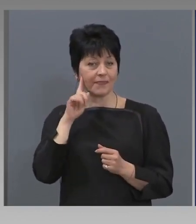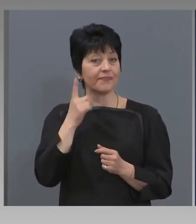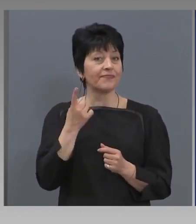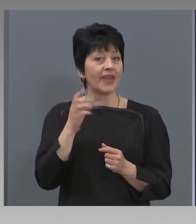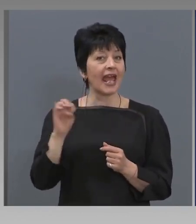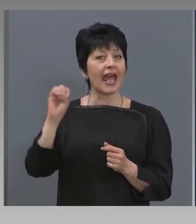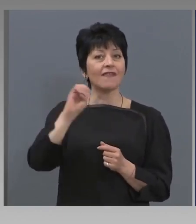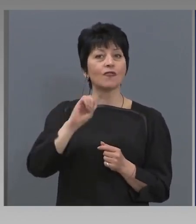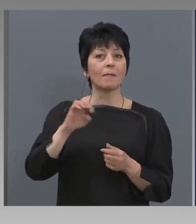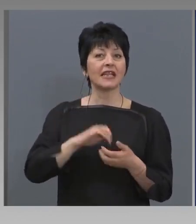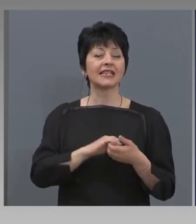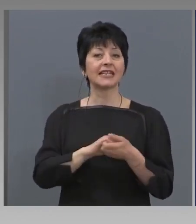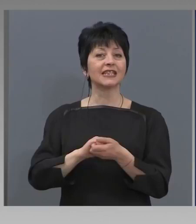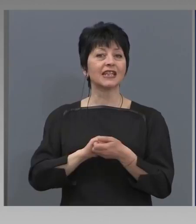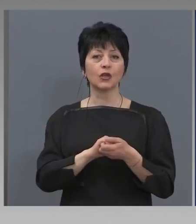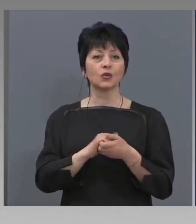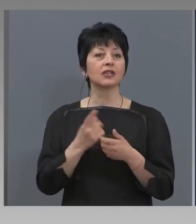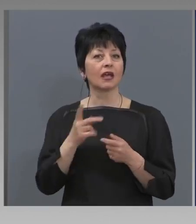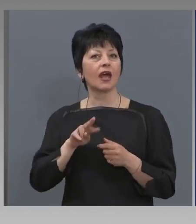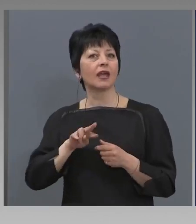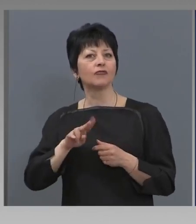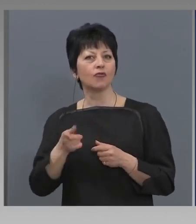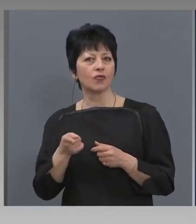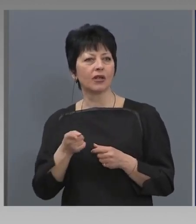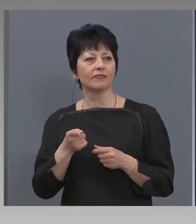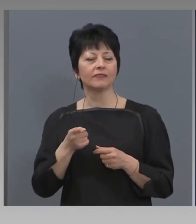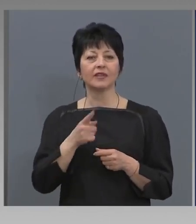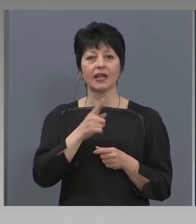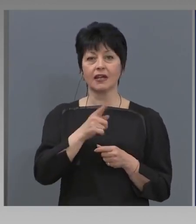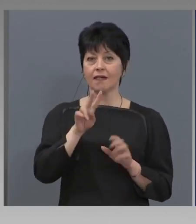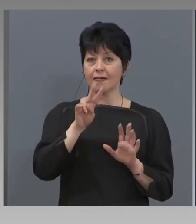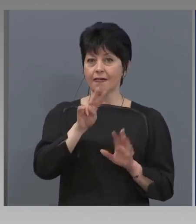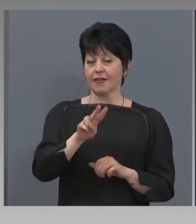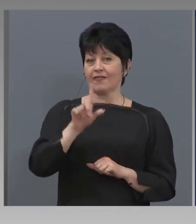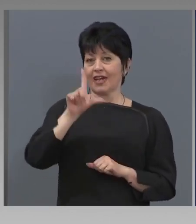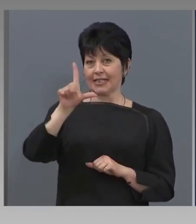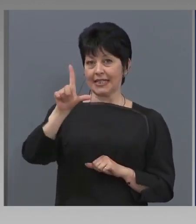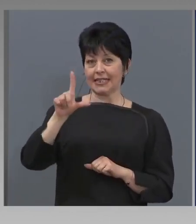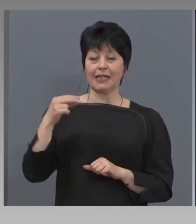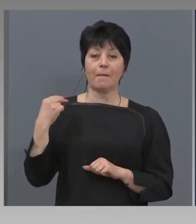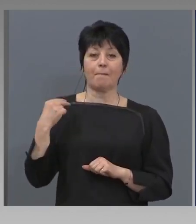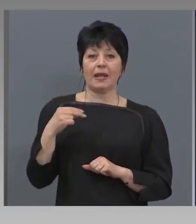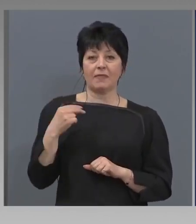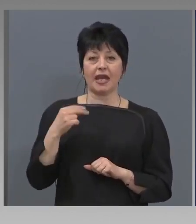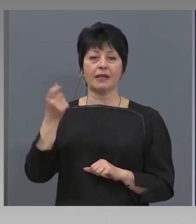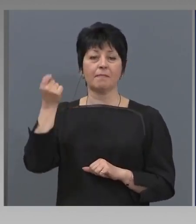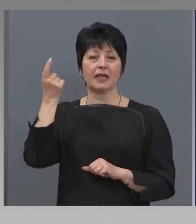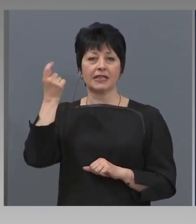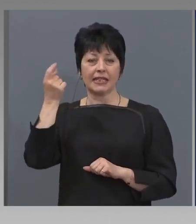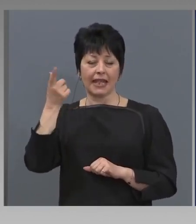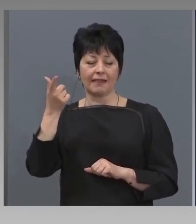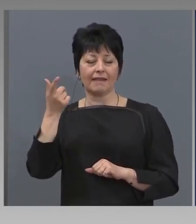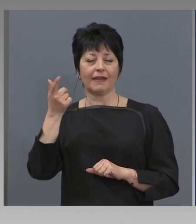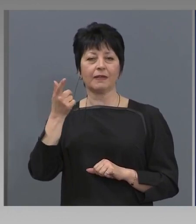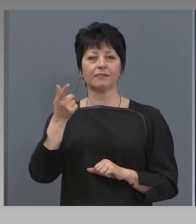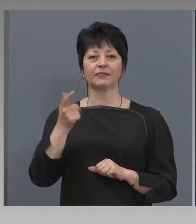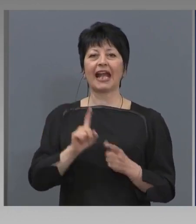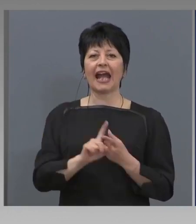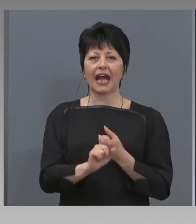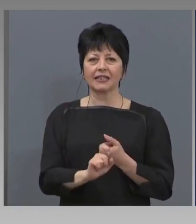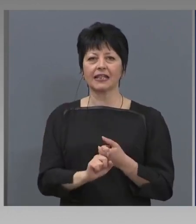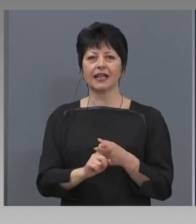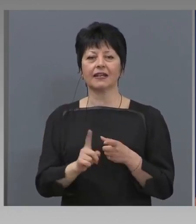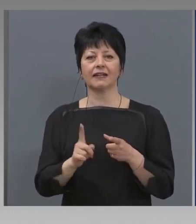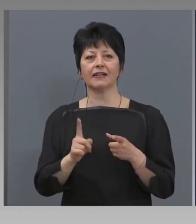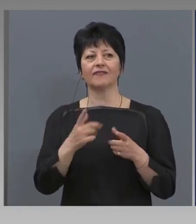Европейския съюз е друго нещо. Всеки има мнение. 27 премьери, президенти, канцлери. Всеки има